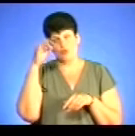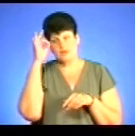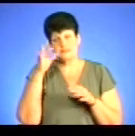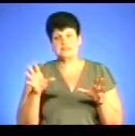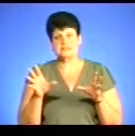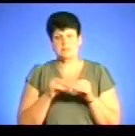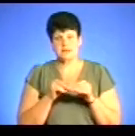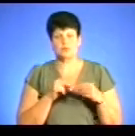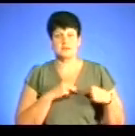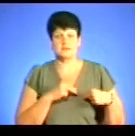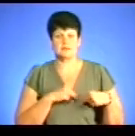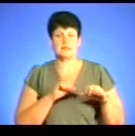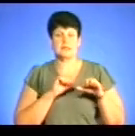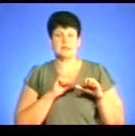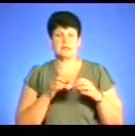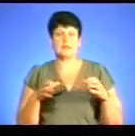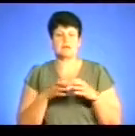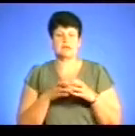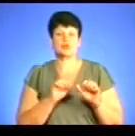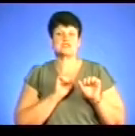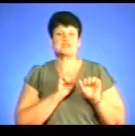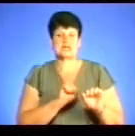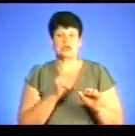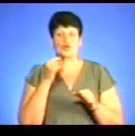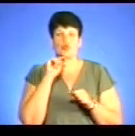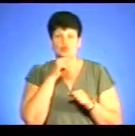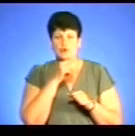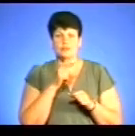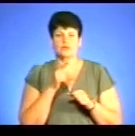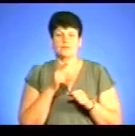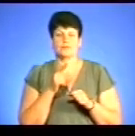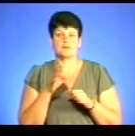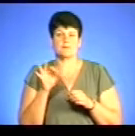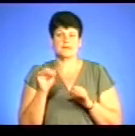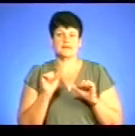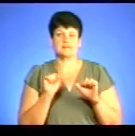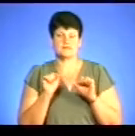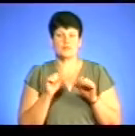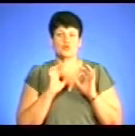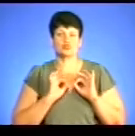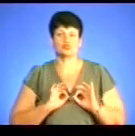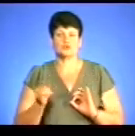Департаменту захисту економіки Національної поліції під представленням керівництвом прокуратурі Тернопільської області.